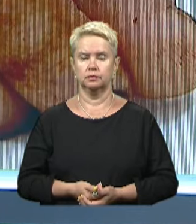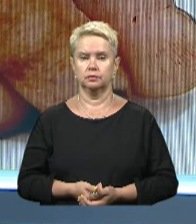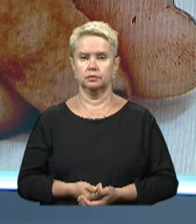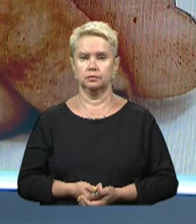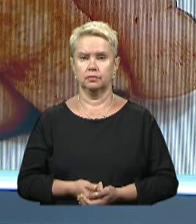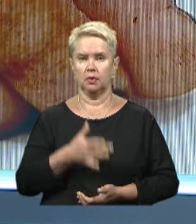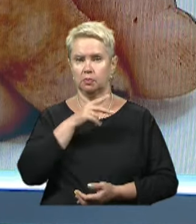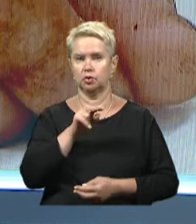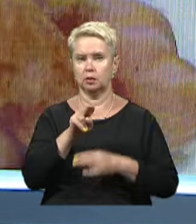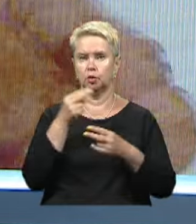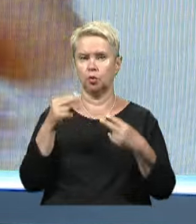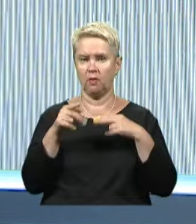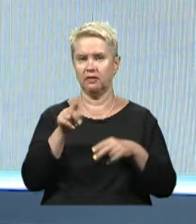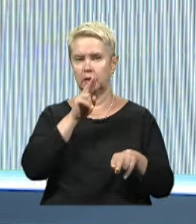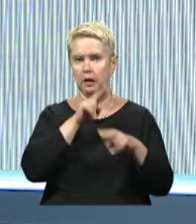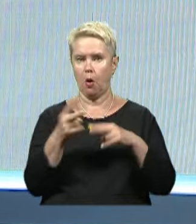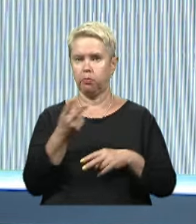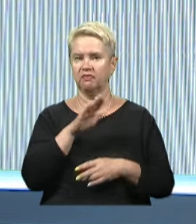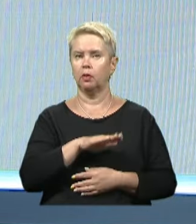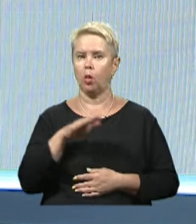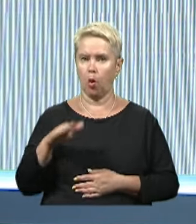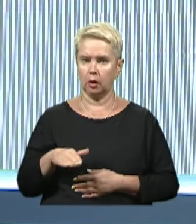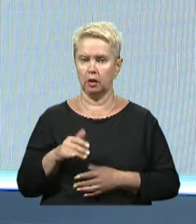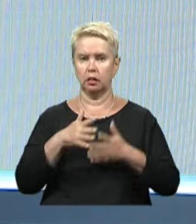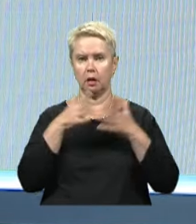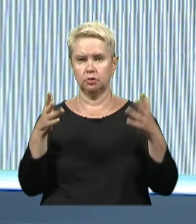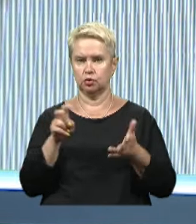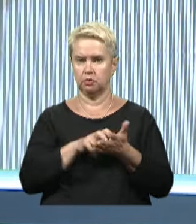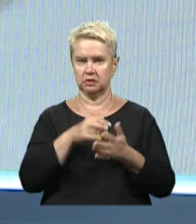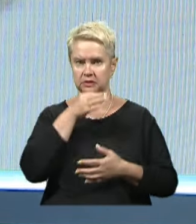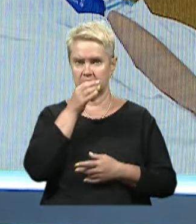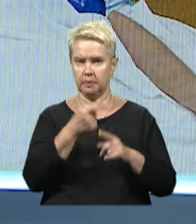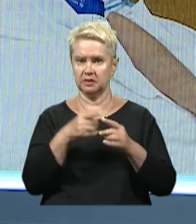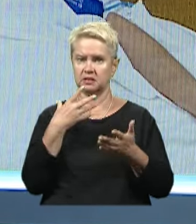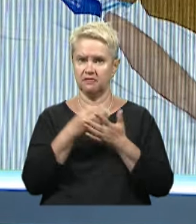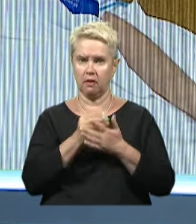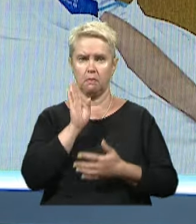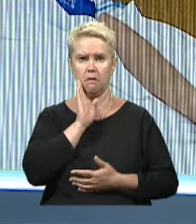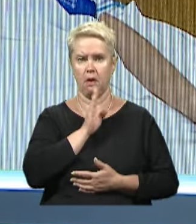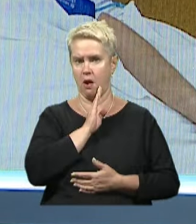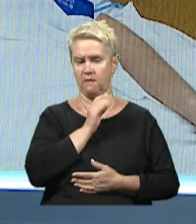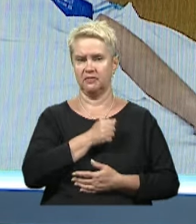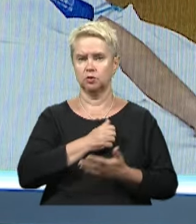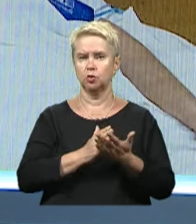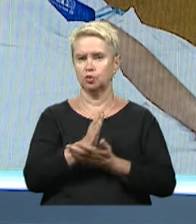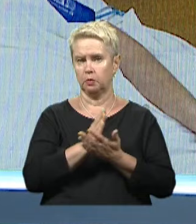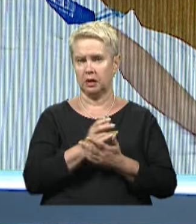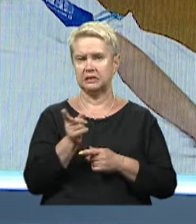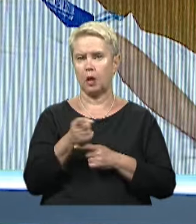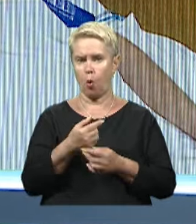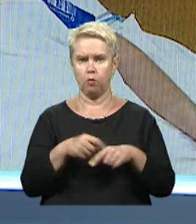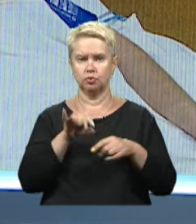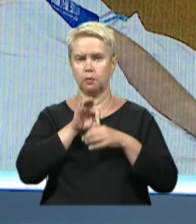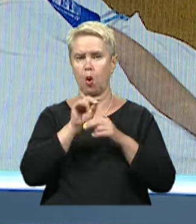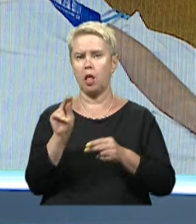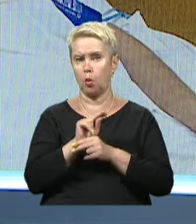Під час атаки дронів він втратив обидві ноги та найбільше боїться сказати про це своїй мамі. Військовослужбовець з Тернопільщини